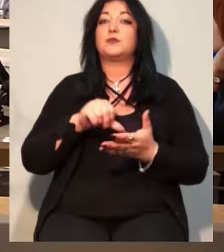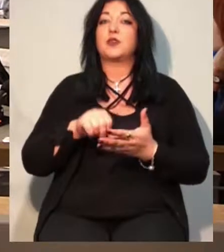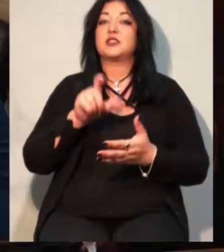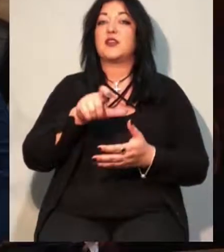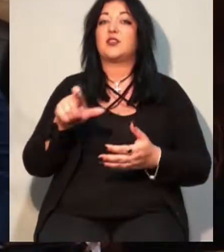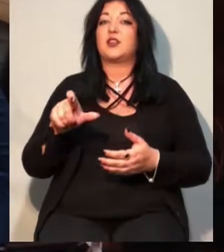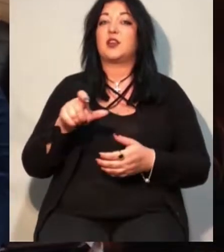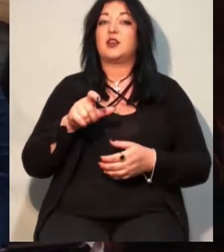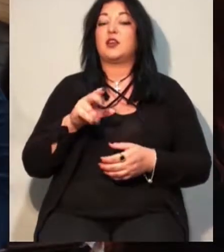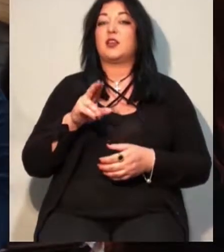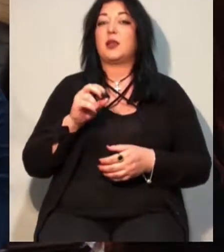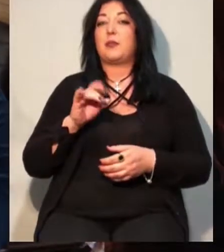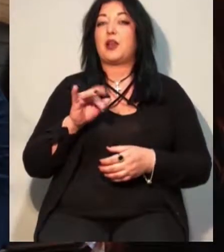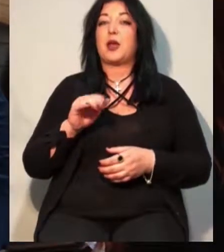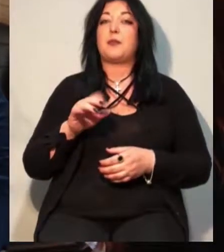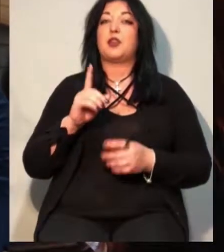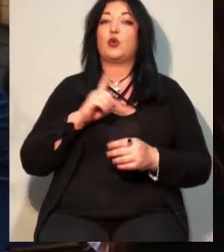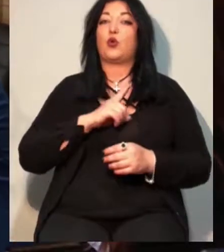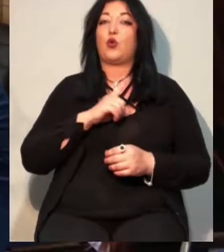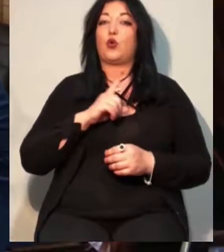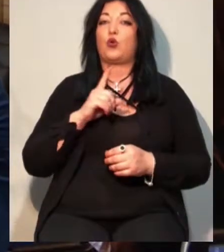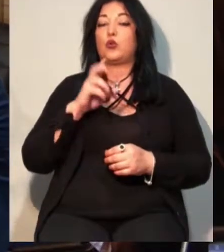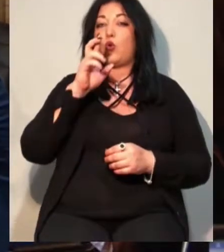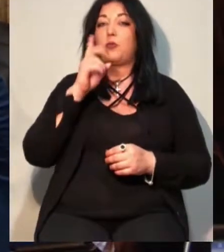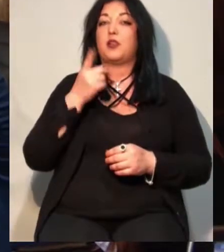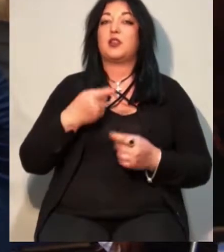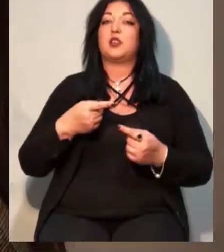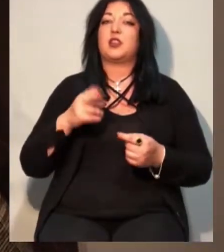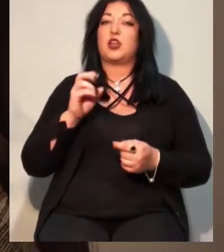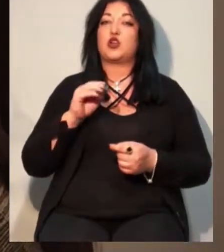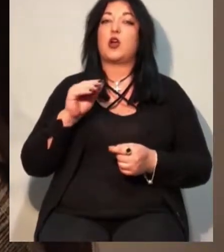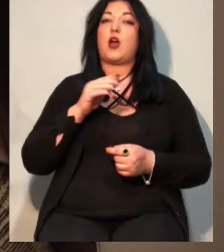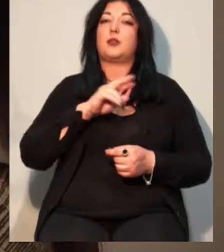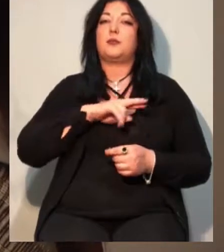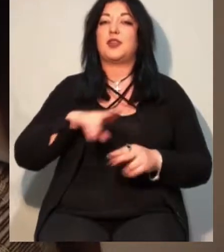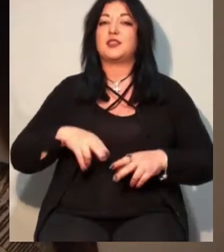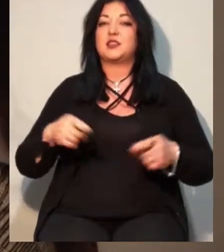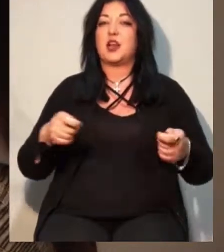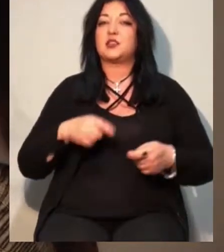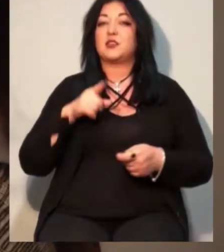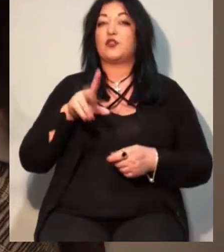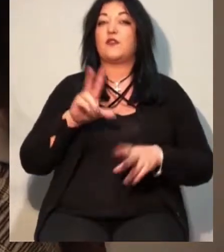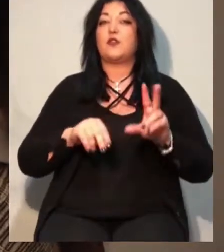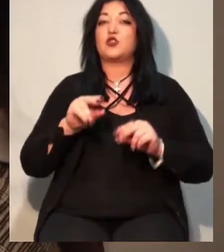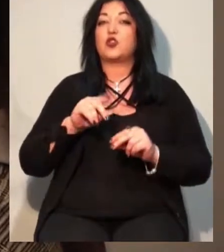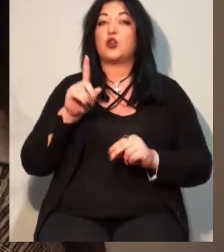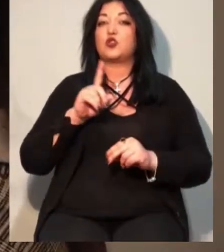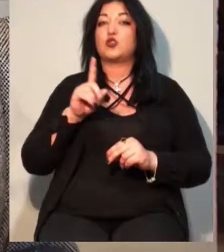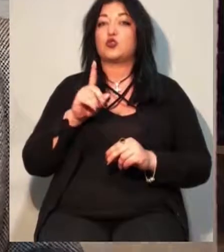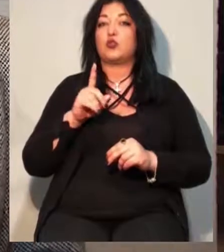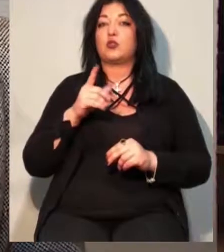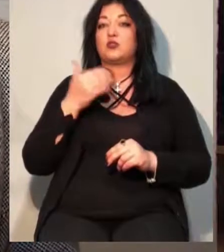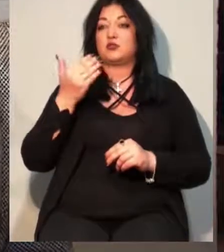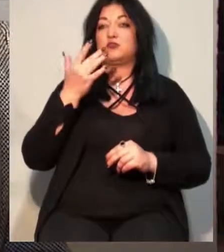'єктів культурної спадщини Одеської облдержадміністрації Інна Ткачук повідомила, що вони вважають проєкт благоустрою літнього театру незаконним.